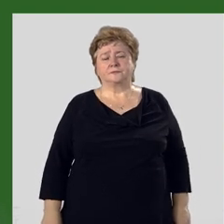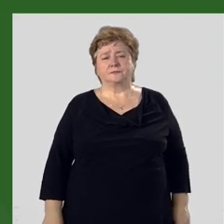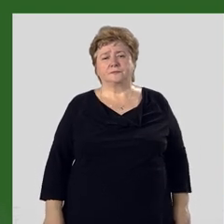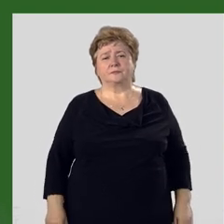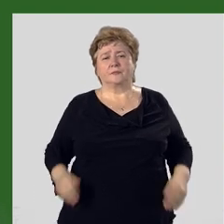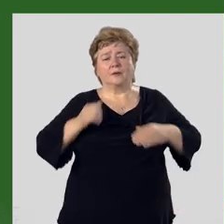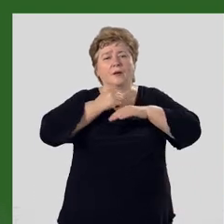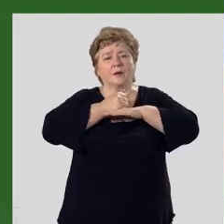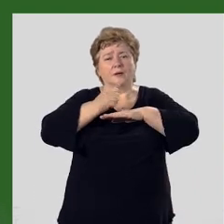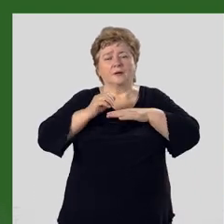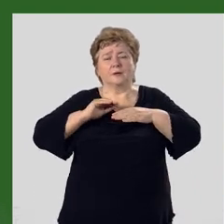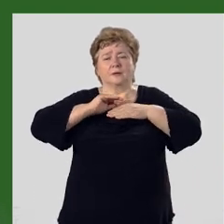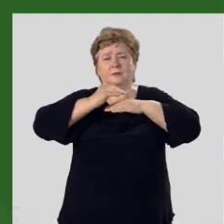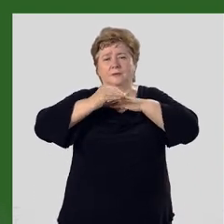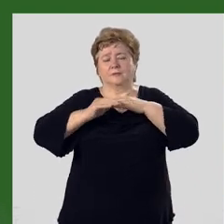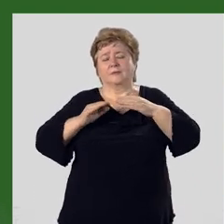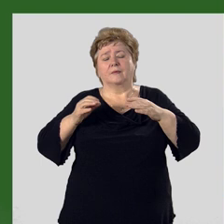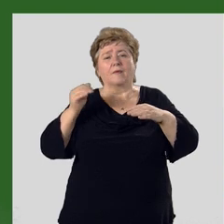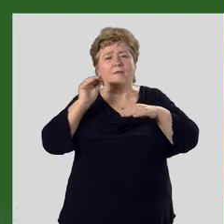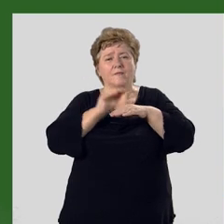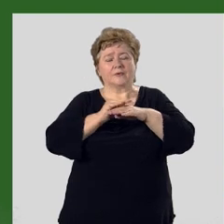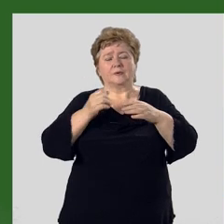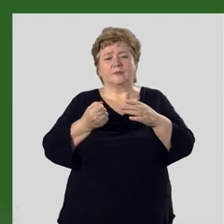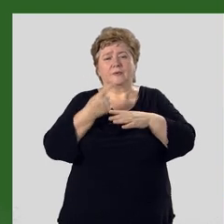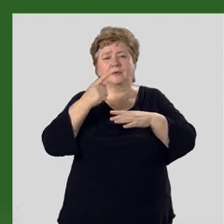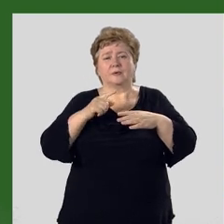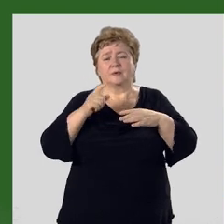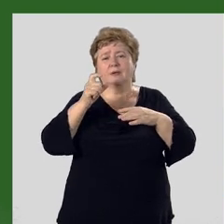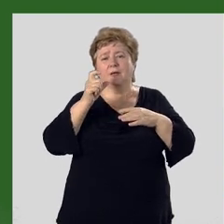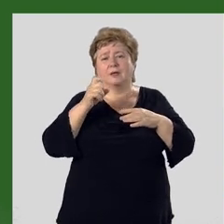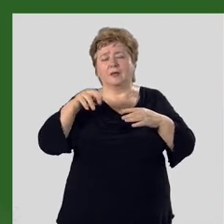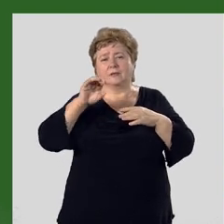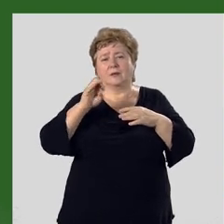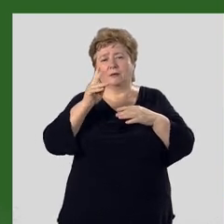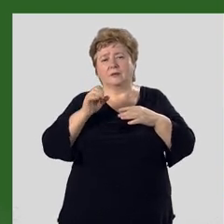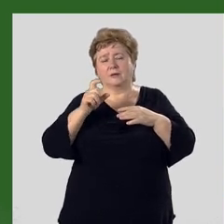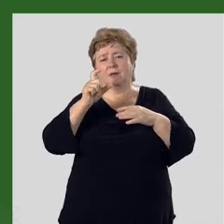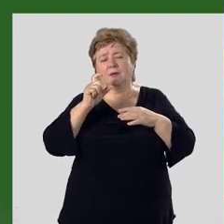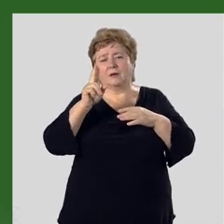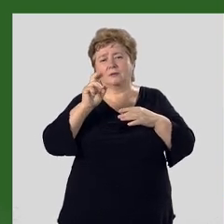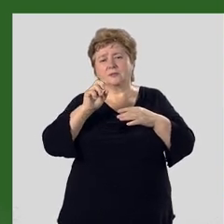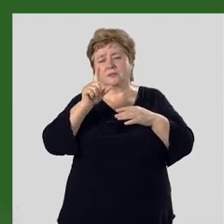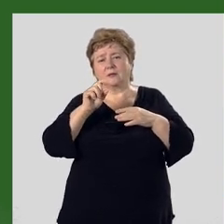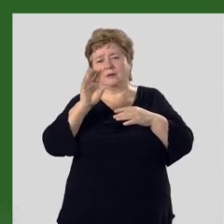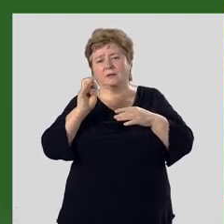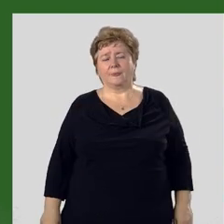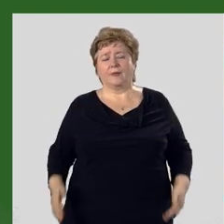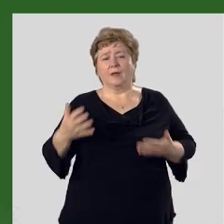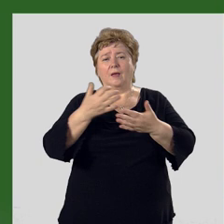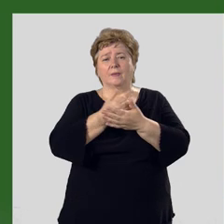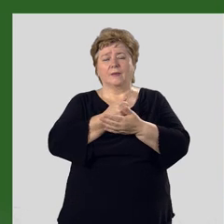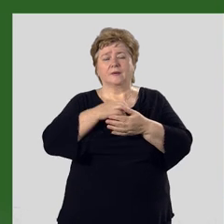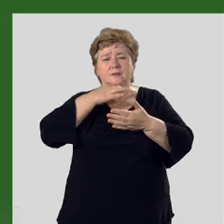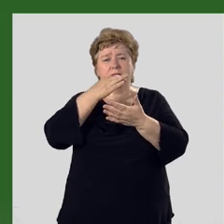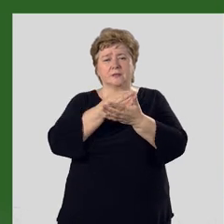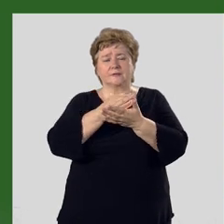Основными рельефообразующими факторами являются эндогенные и экзогенные процессы. Найдите